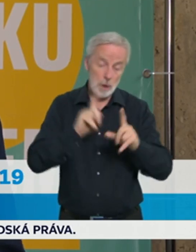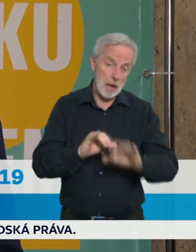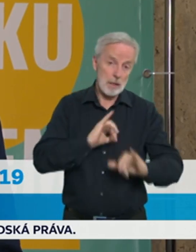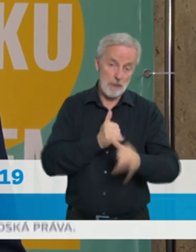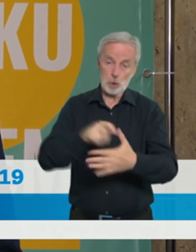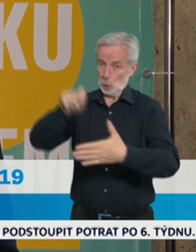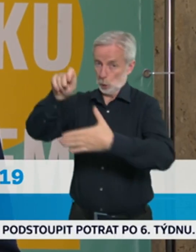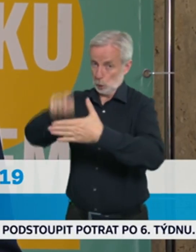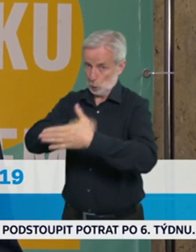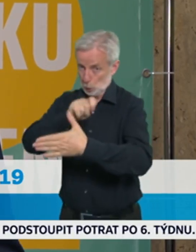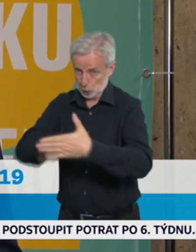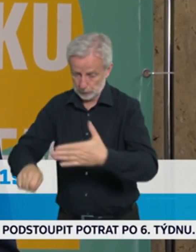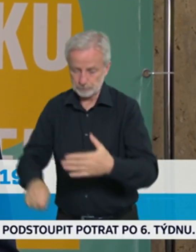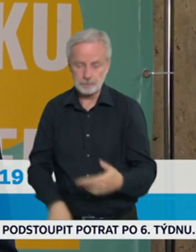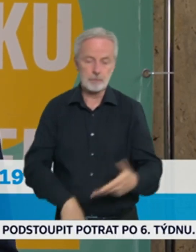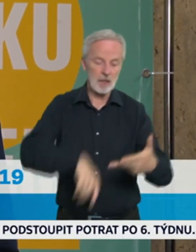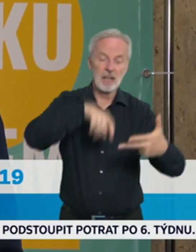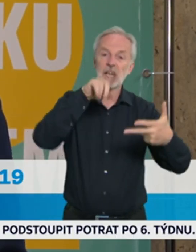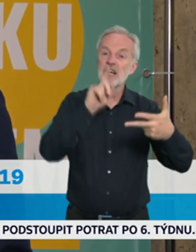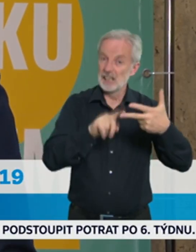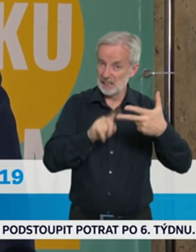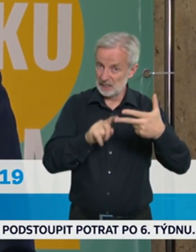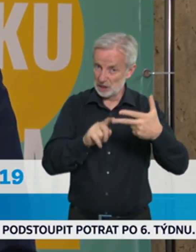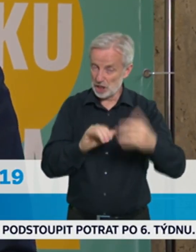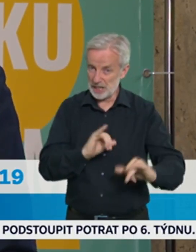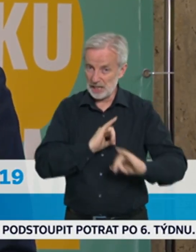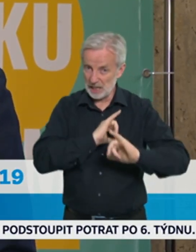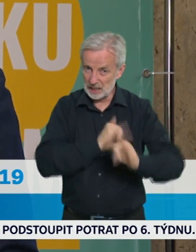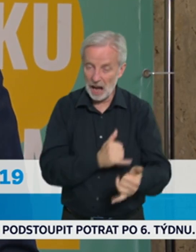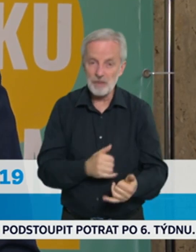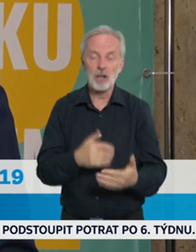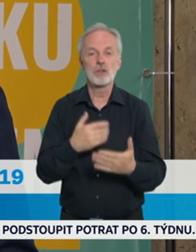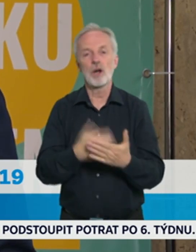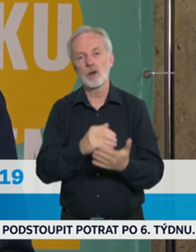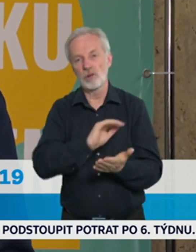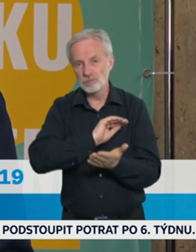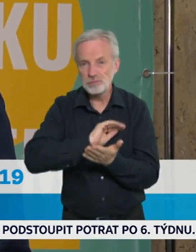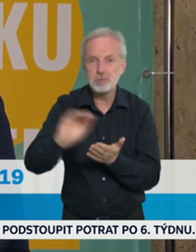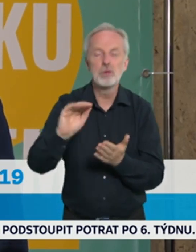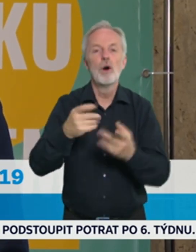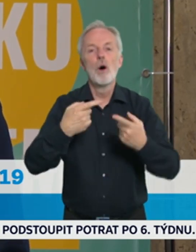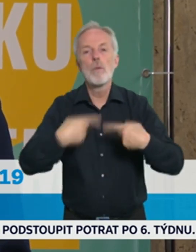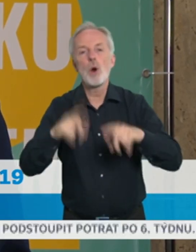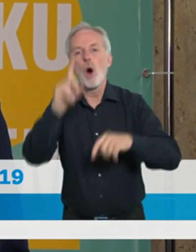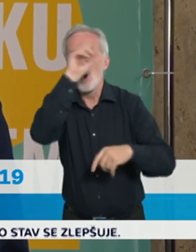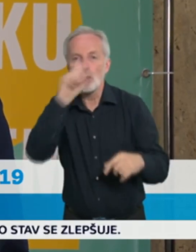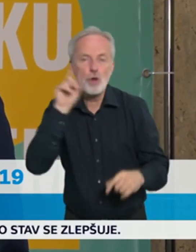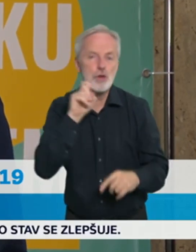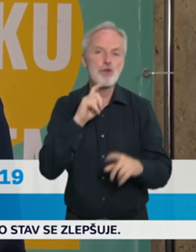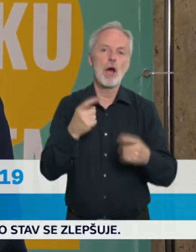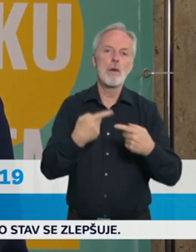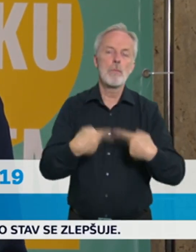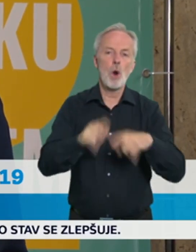Další návrh, ten je řekněme spíše úlevou, zejména pro rodiče, pro děti ve školách, ale bude se díky týkat všech.